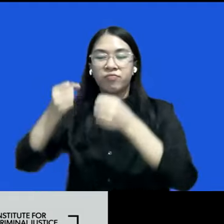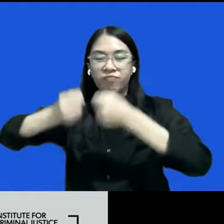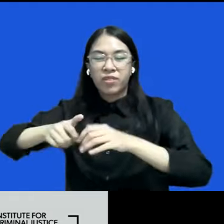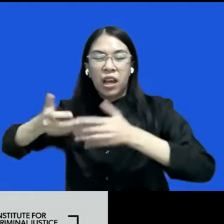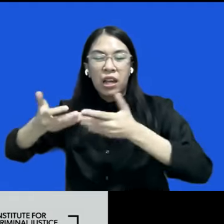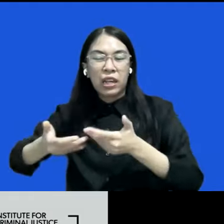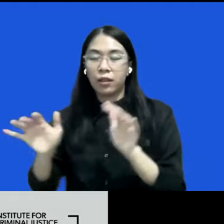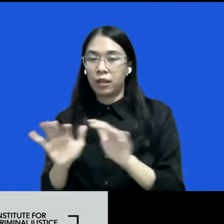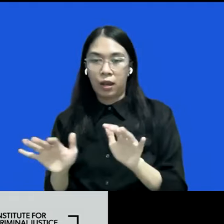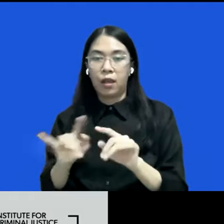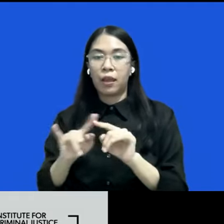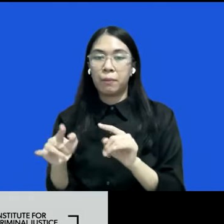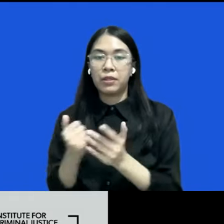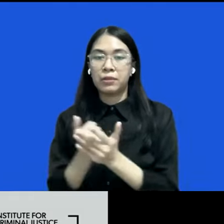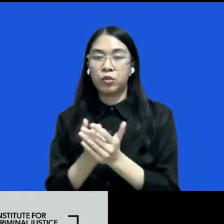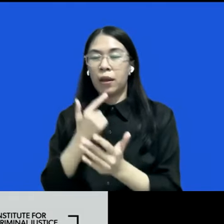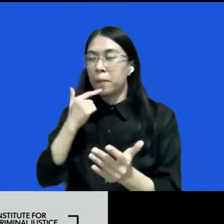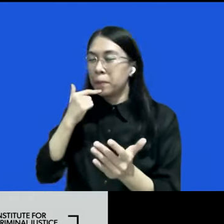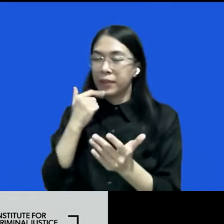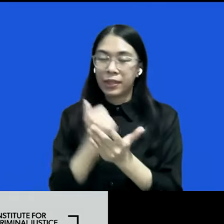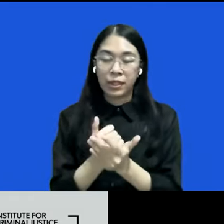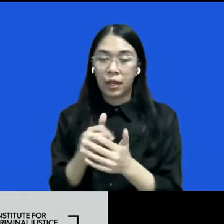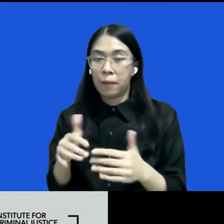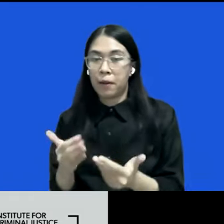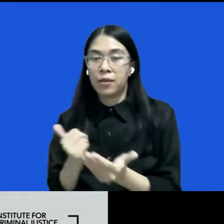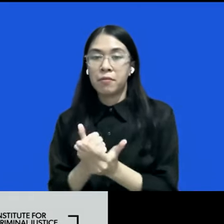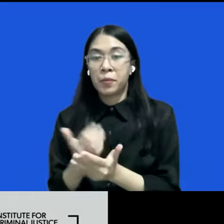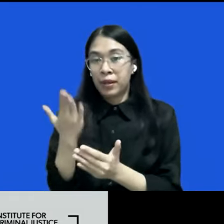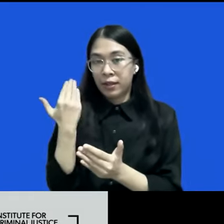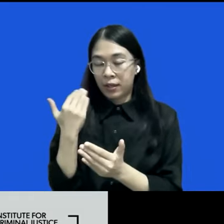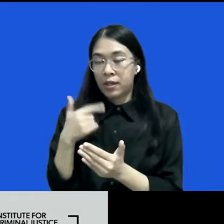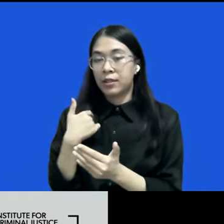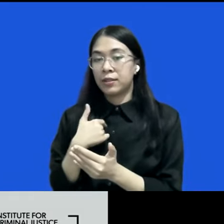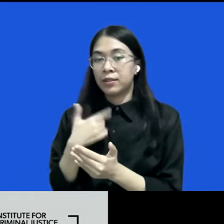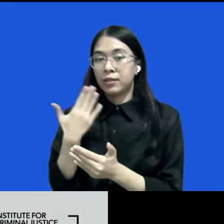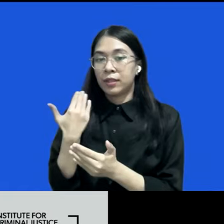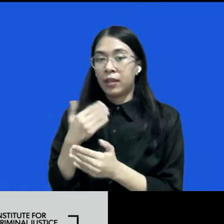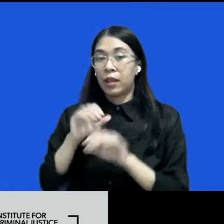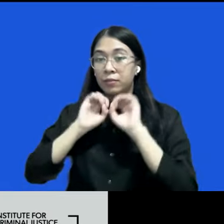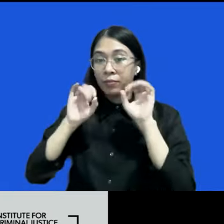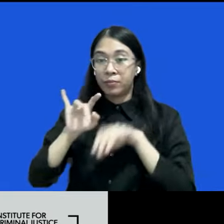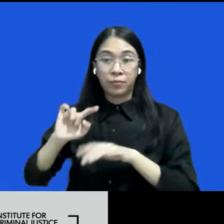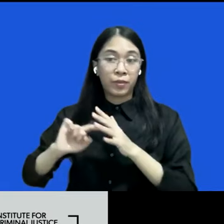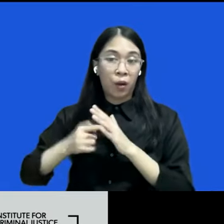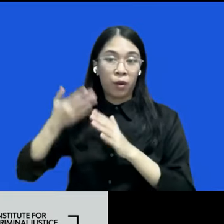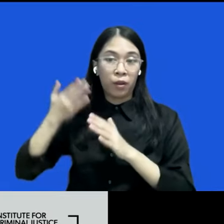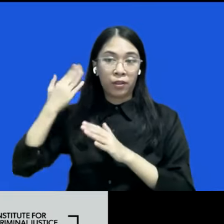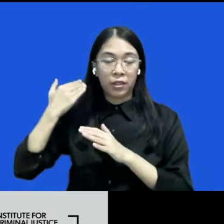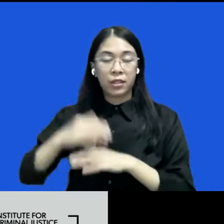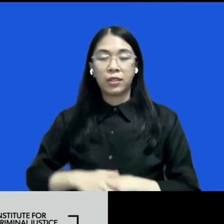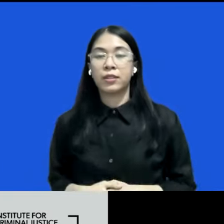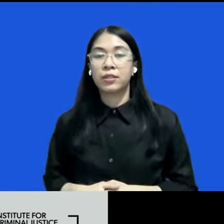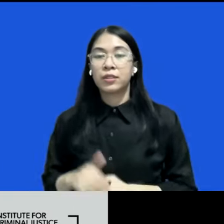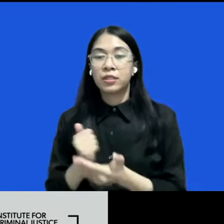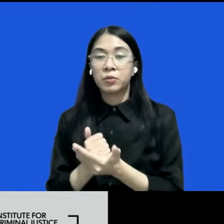dimensi paling pentingnya adalah bahwa yang seperti saya bagikan di awal bahwa kritik